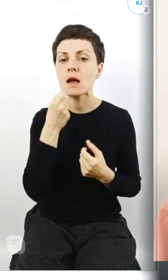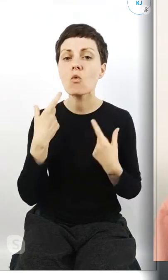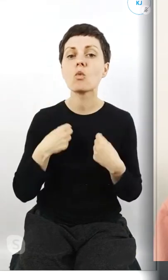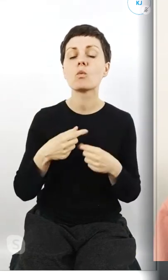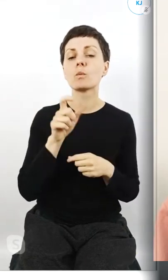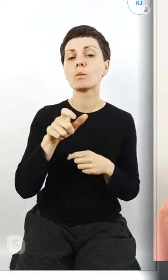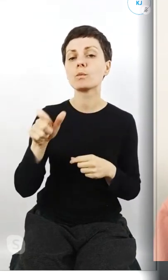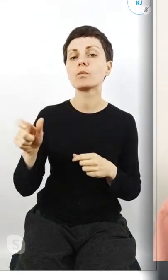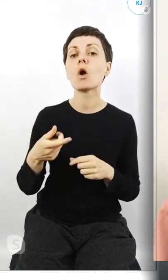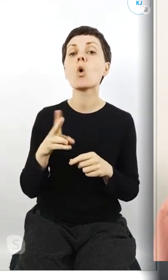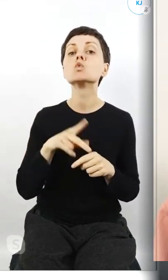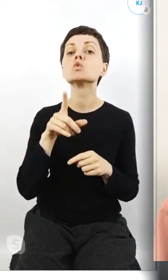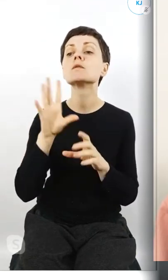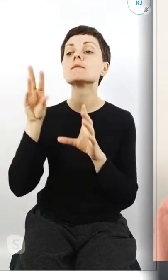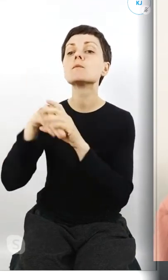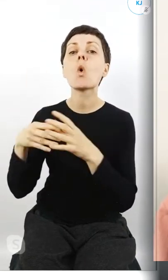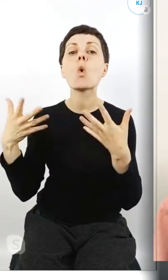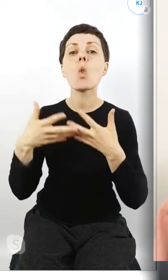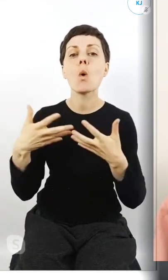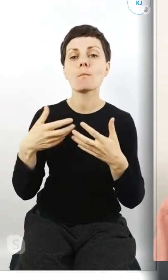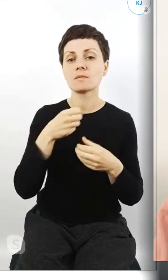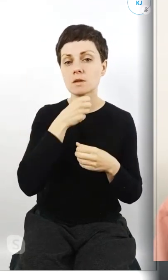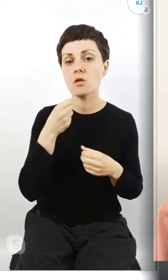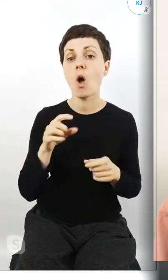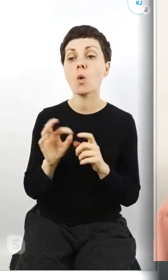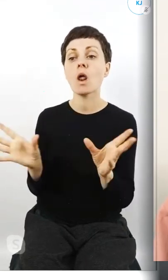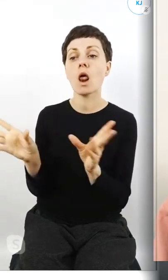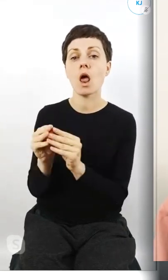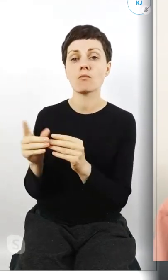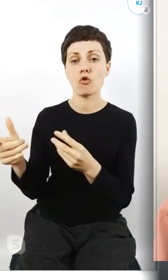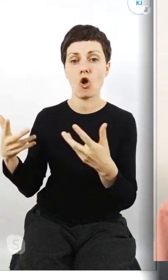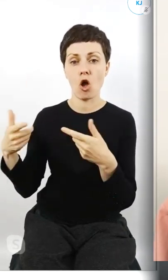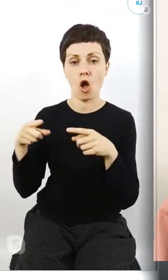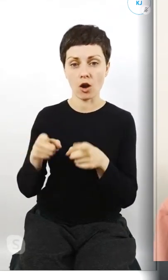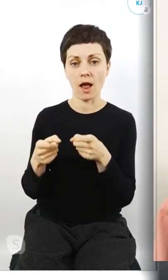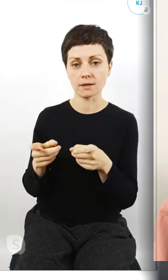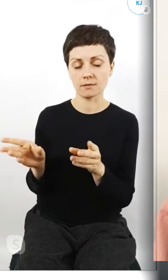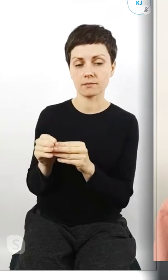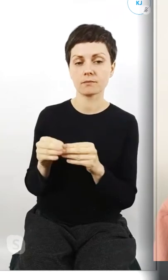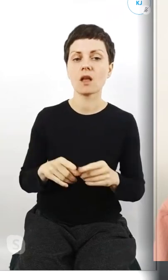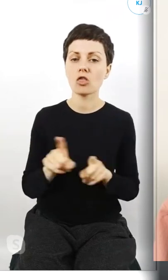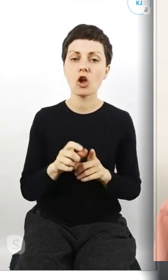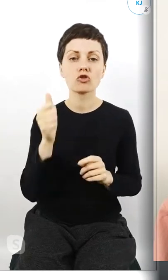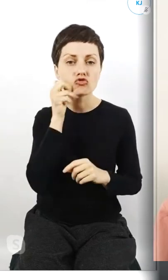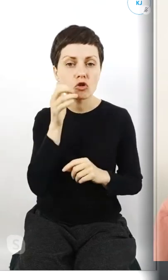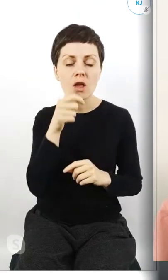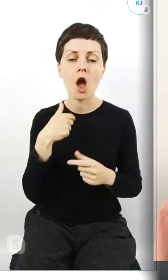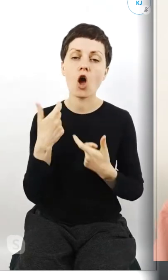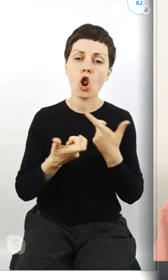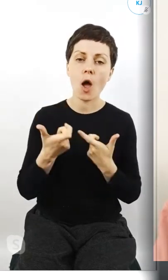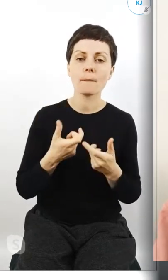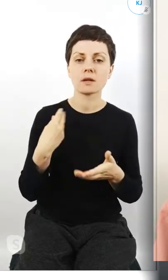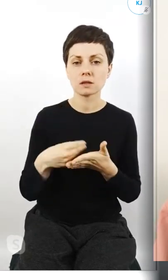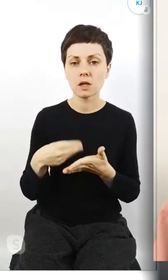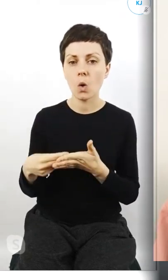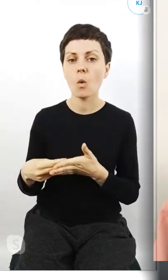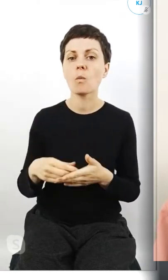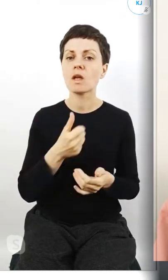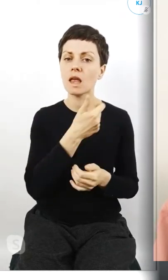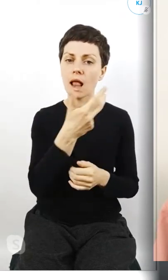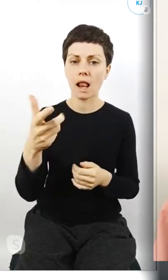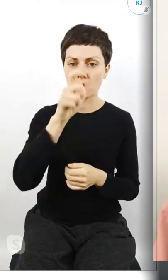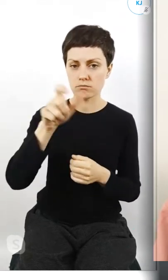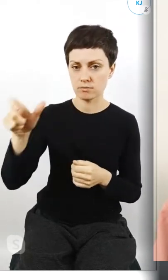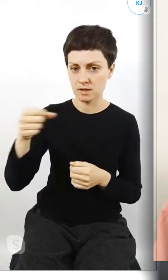do klubu seniora właśnie przy tej organizacji. Dodatkowo codziennie robię zakupy kilku seniorom